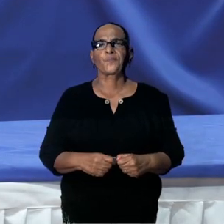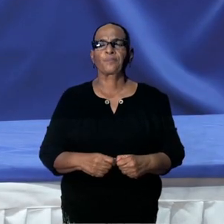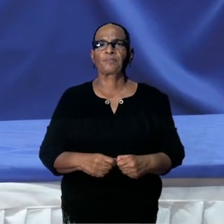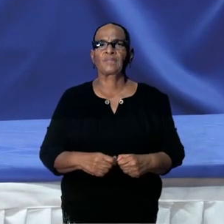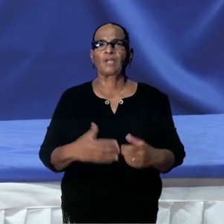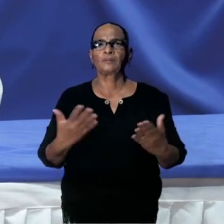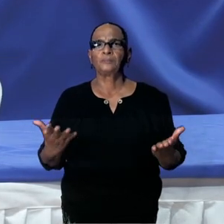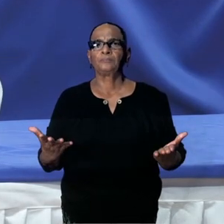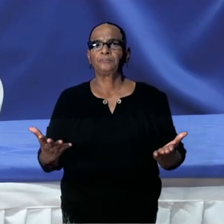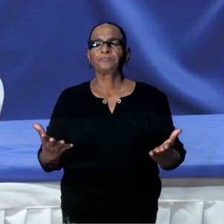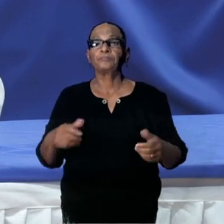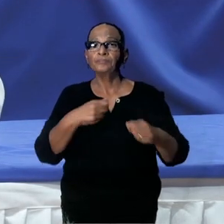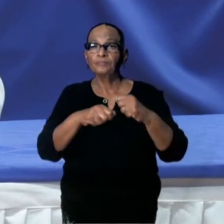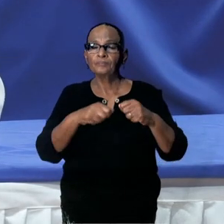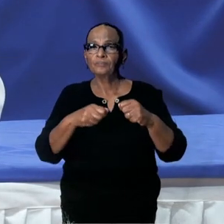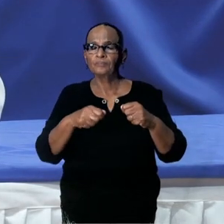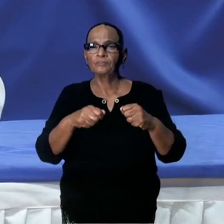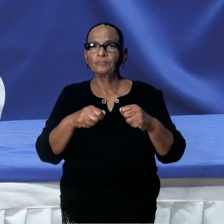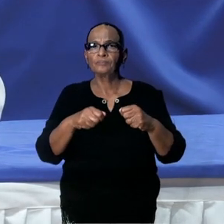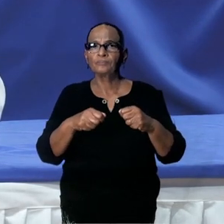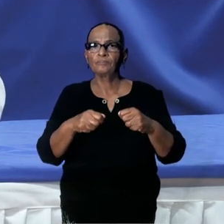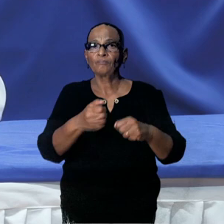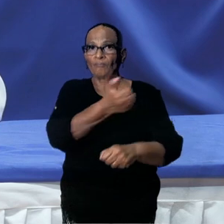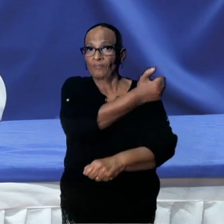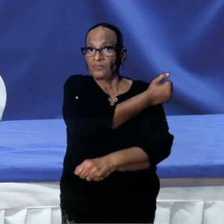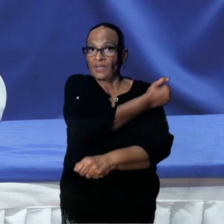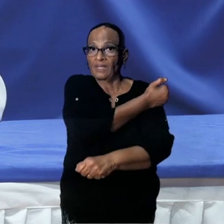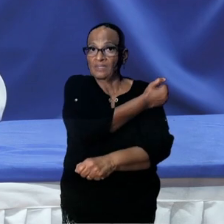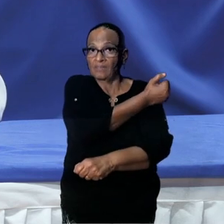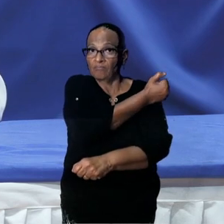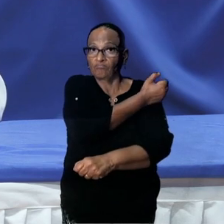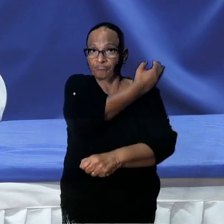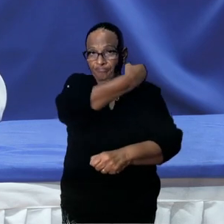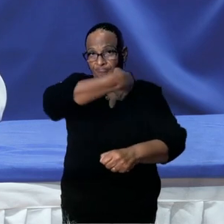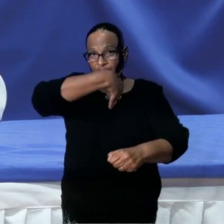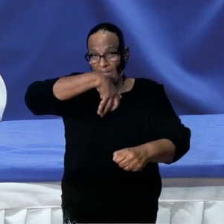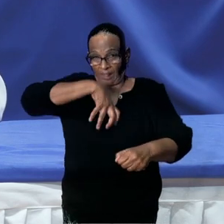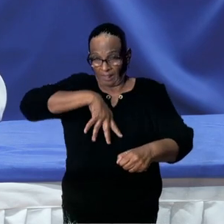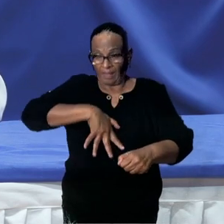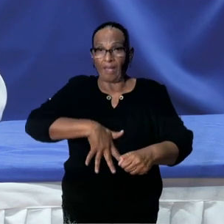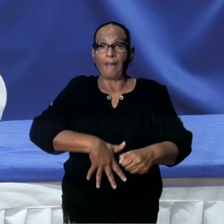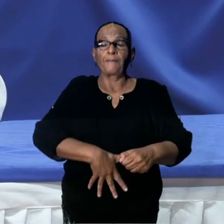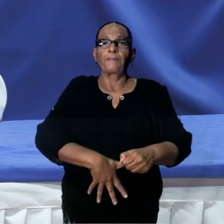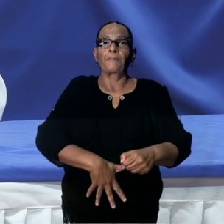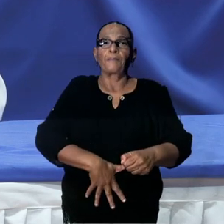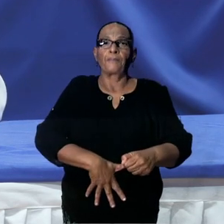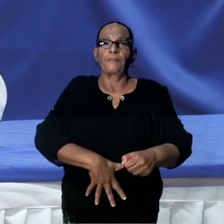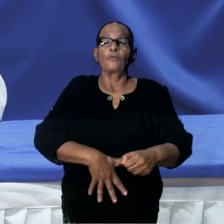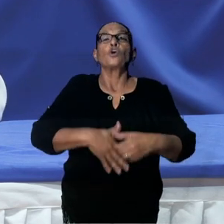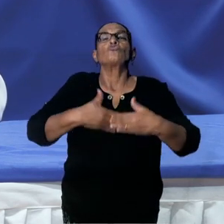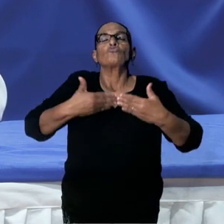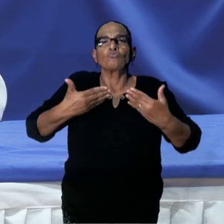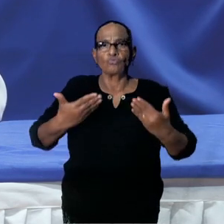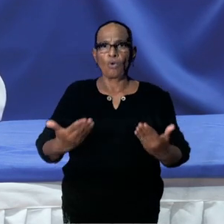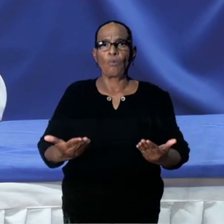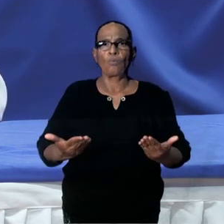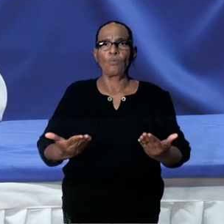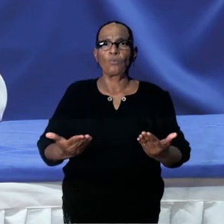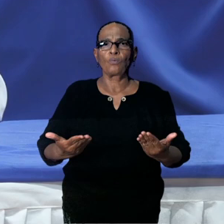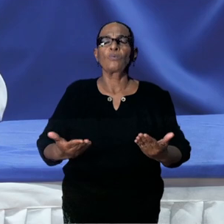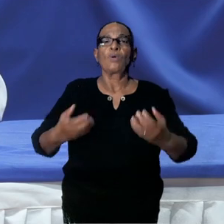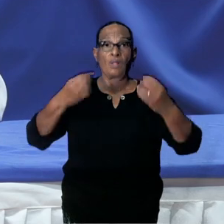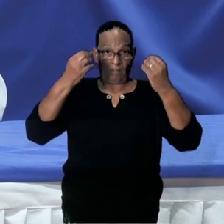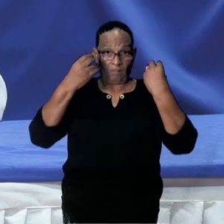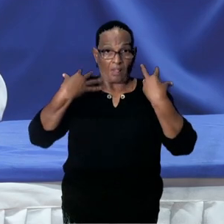Waarbij het materiaal dan in het lichaam komt en op zo'n manier gaat